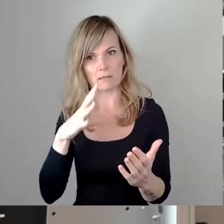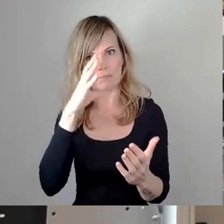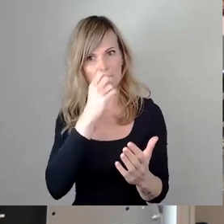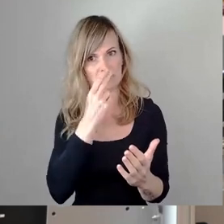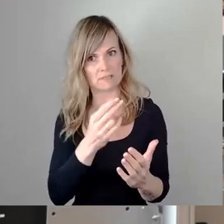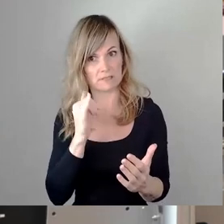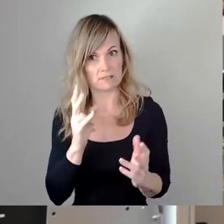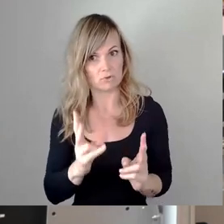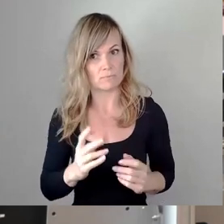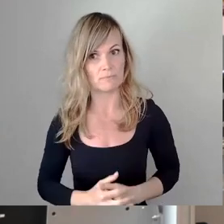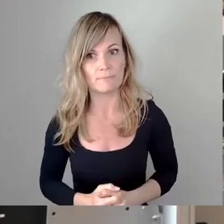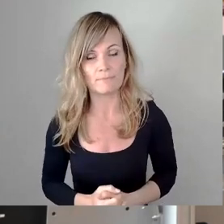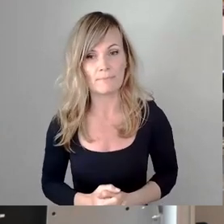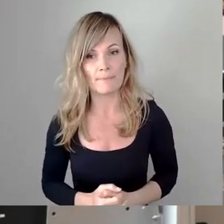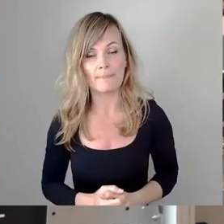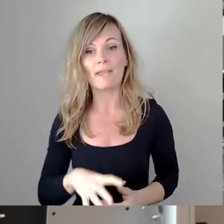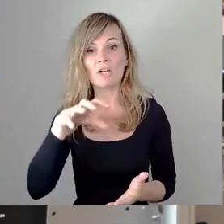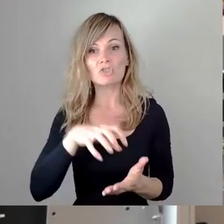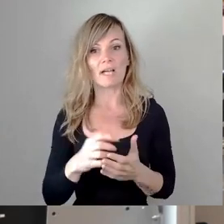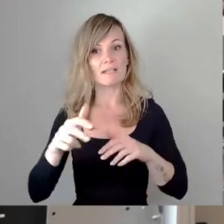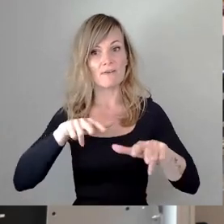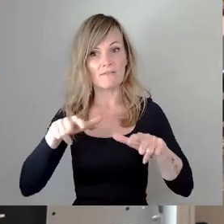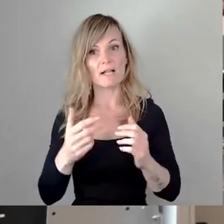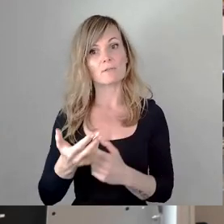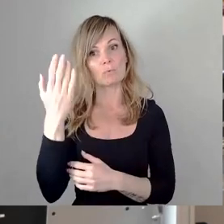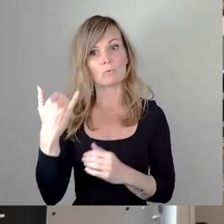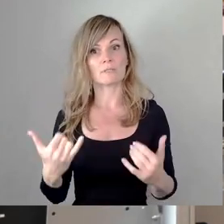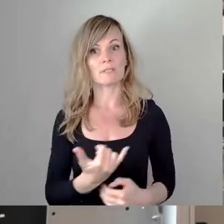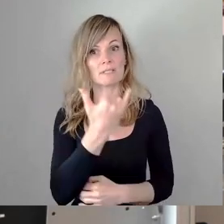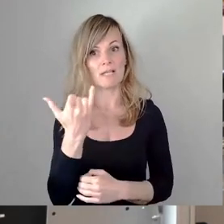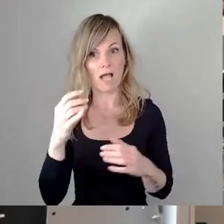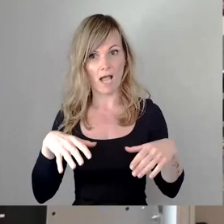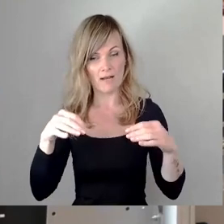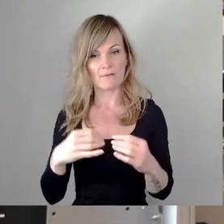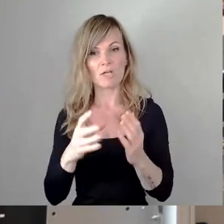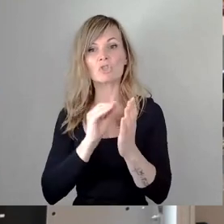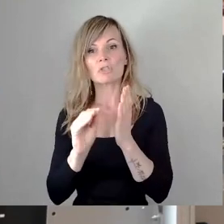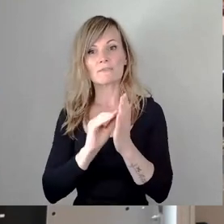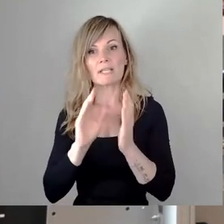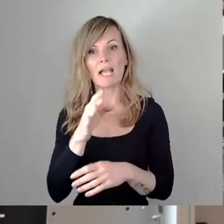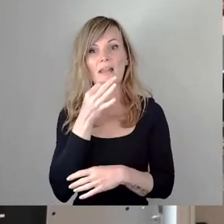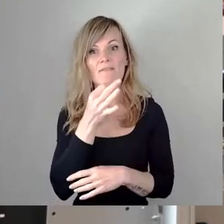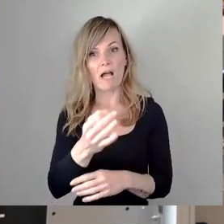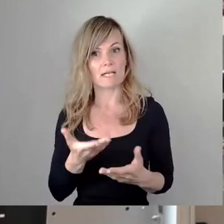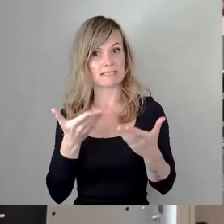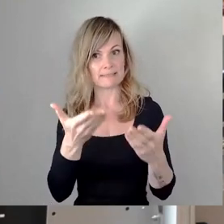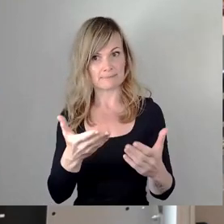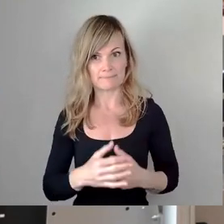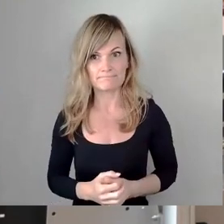bei der Stadtverwaltung zu Beginn des Jahres eine schriftliche Anfrage eingereicht. Die